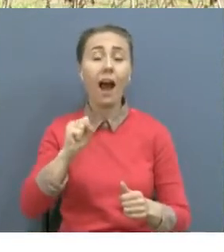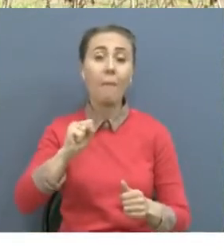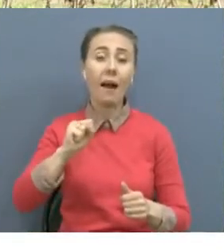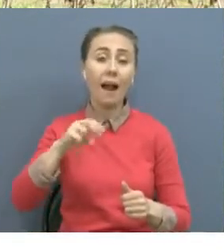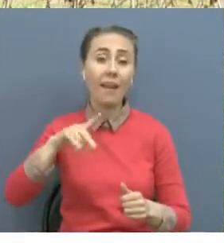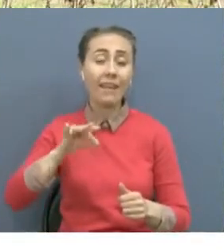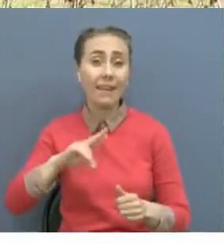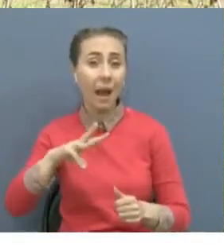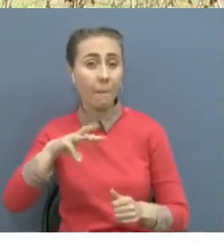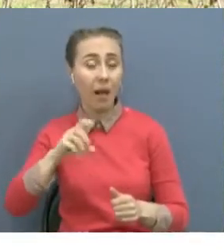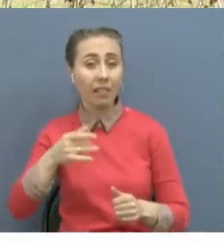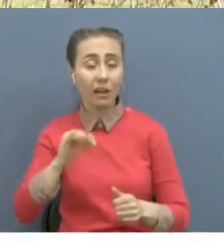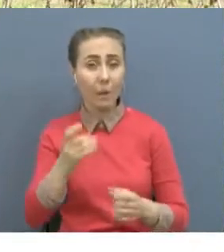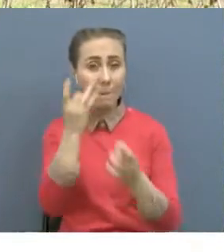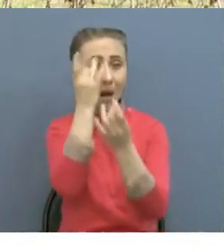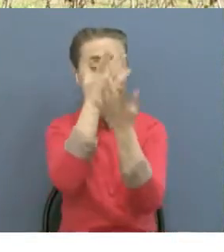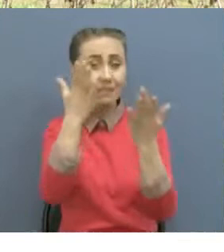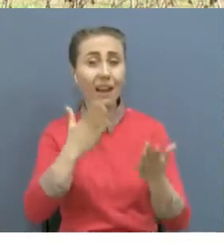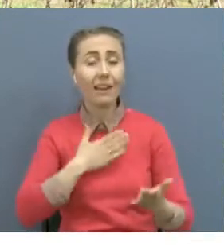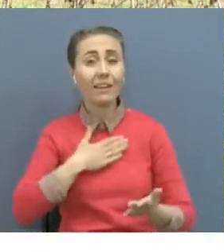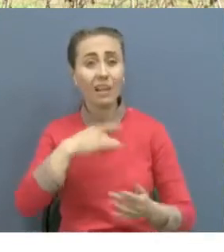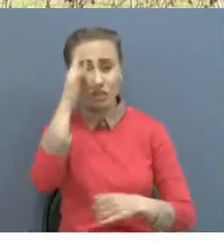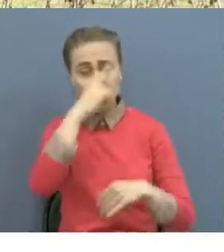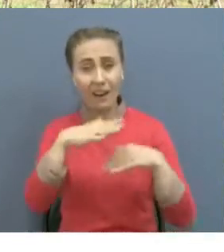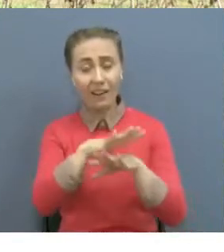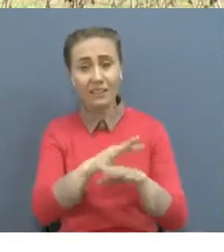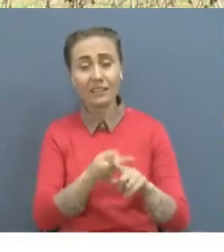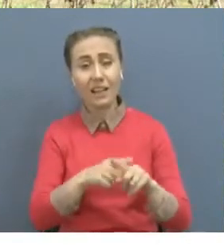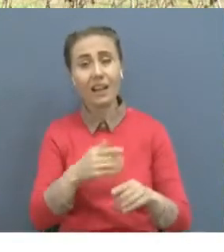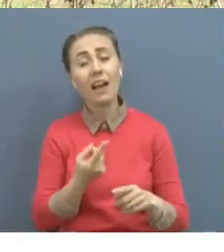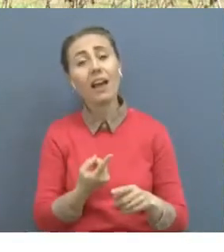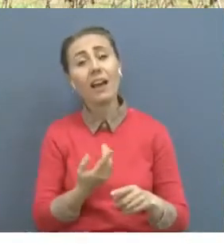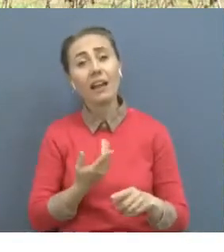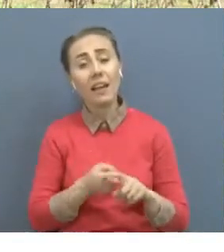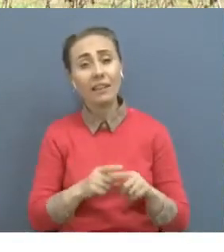Көрдім, көздерінді өз өттігін бағатырлығын